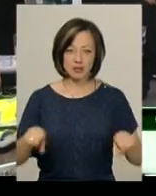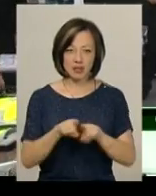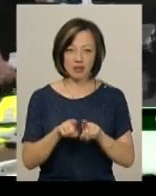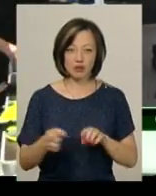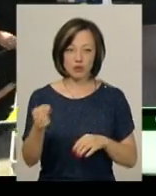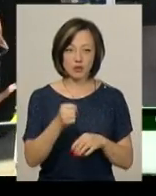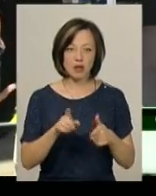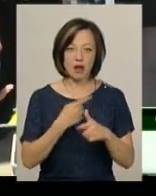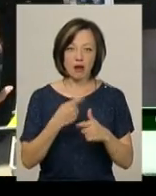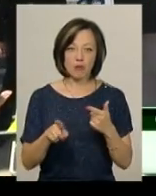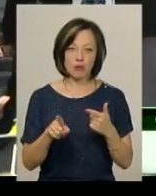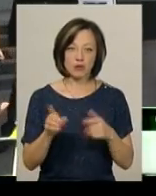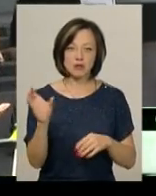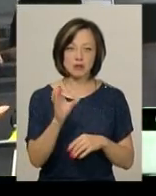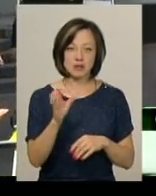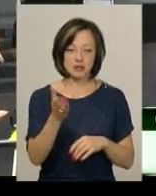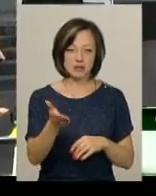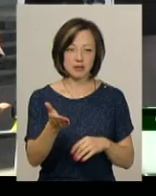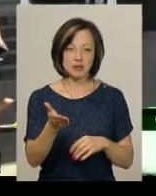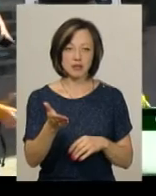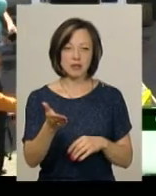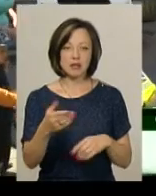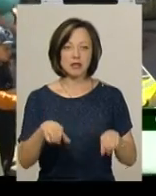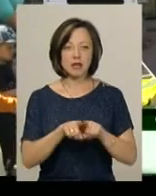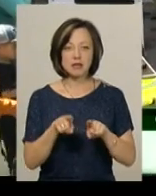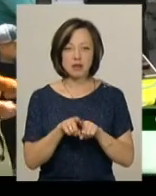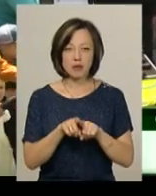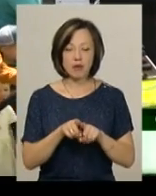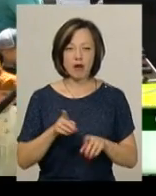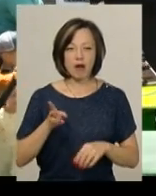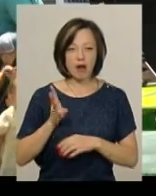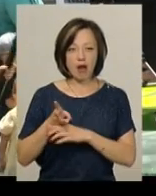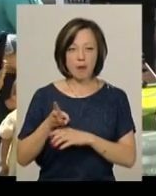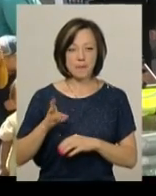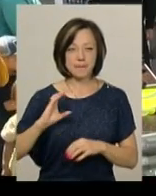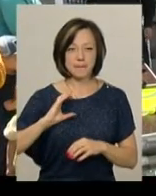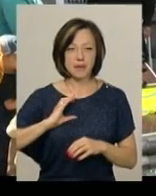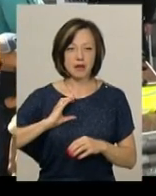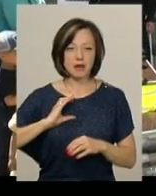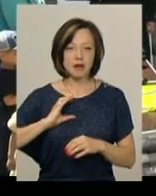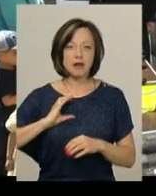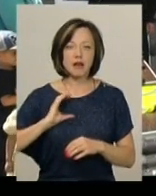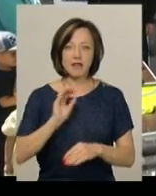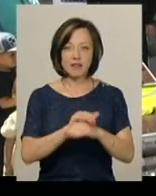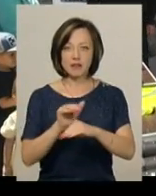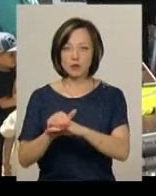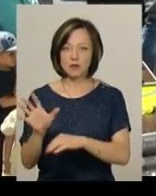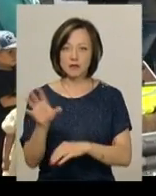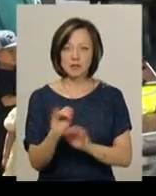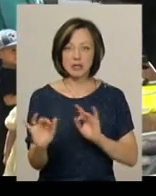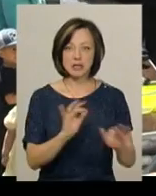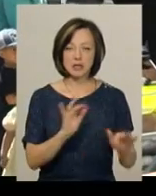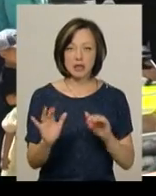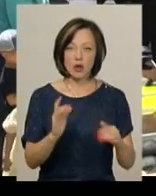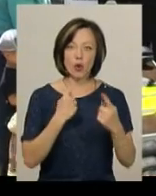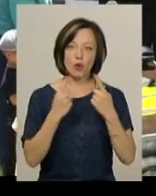носиться, або синій носиться. Так само носиться камера, яка фіксує всі дії поліцейського, так само всі розмови і